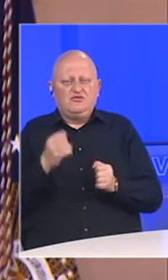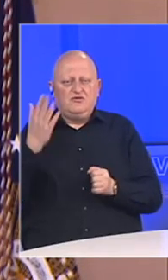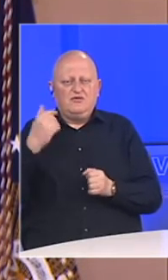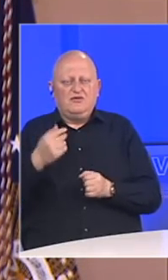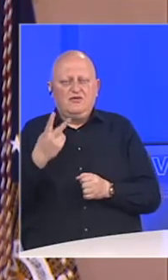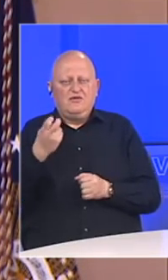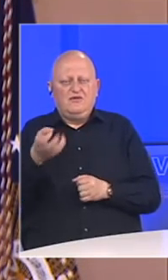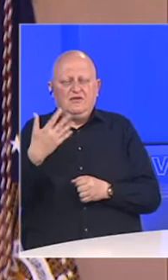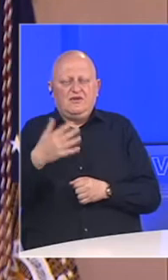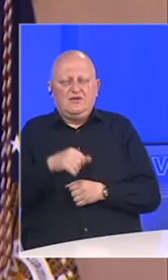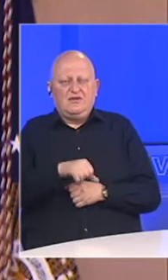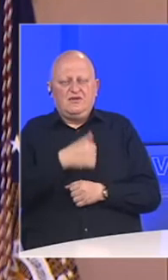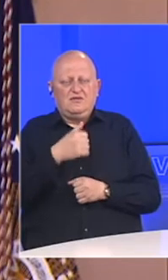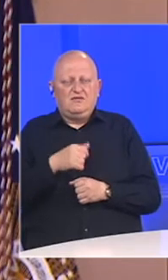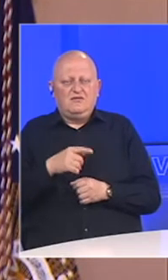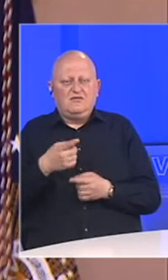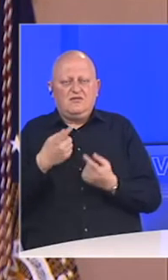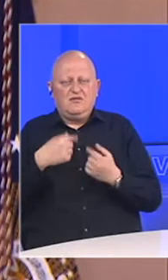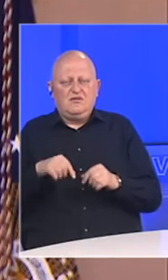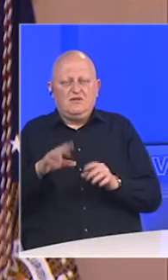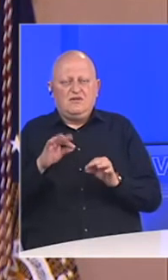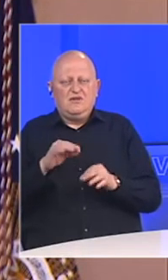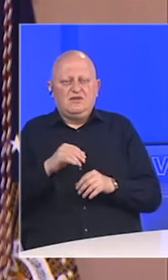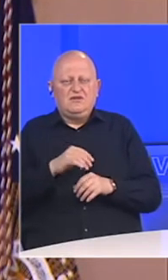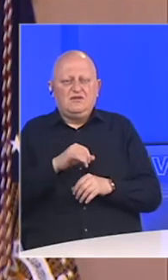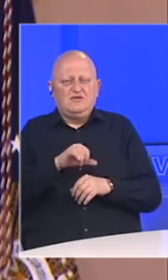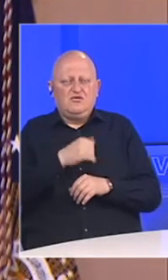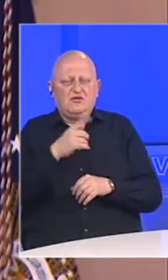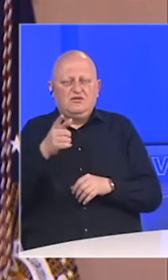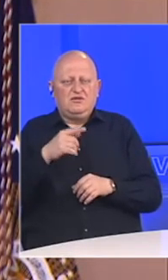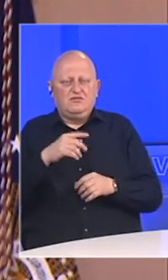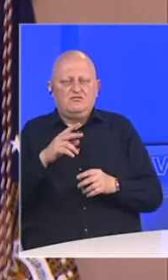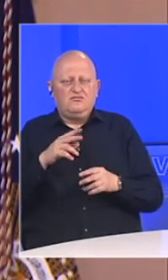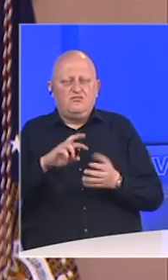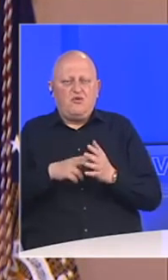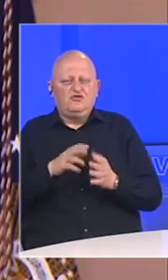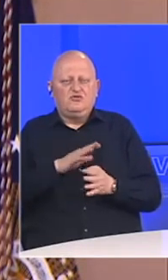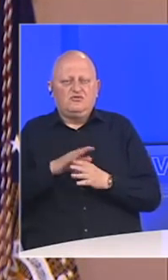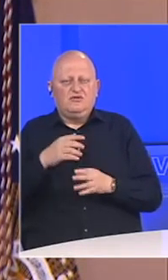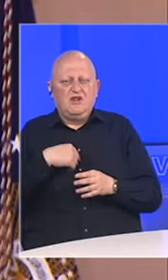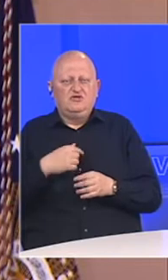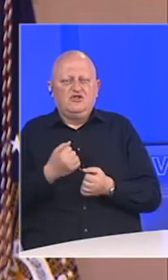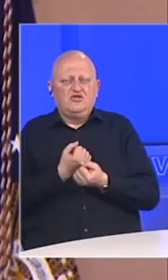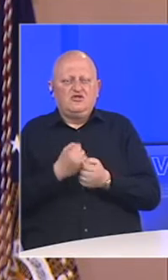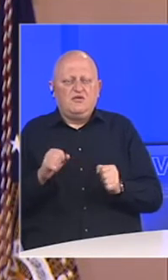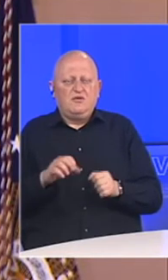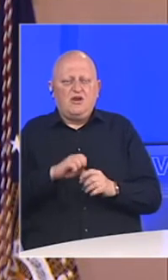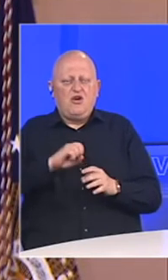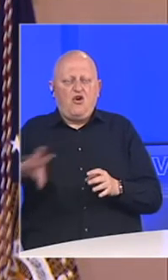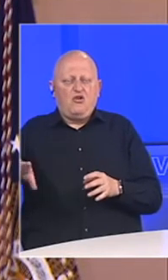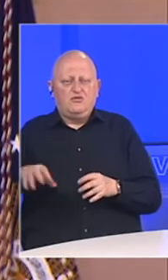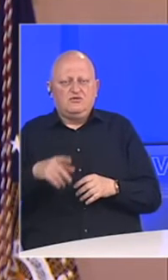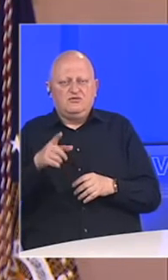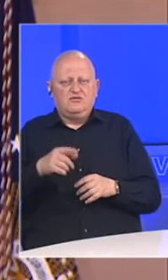prije gotovo 250 godina, ali posljednjih su desetljeća vašingtonski političari dopuštali da naša nezavisnost bude odbačena,